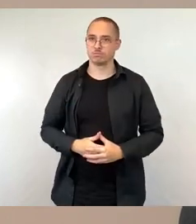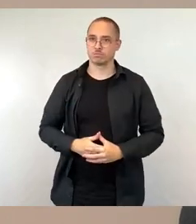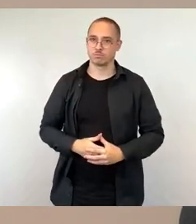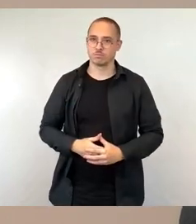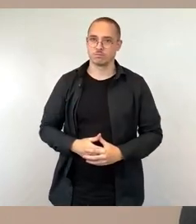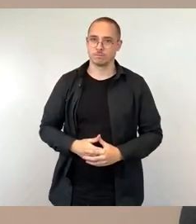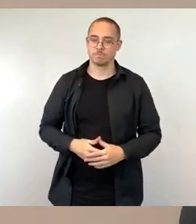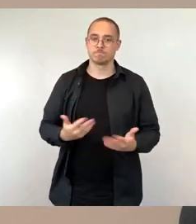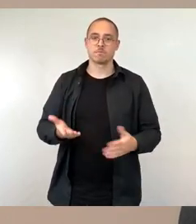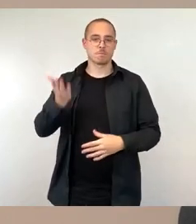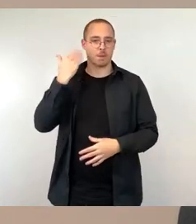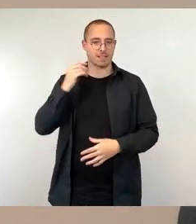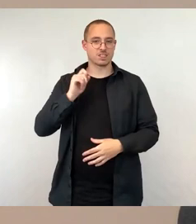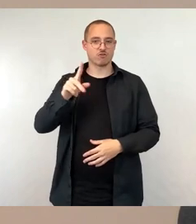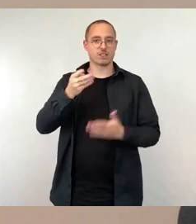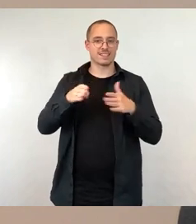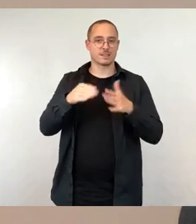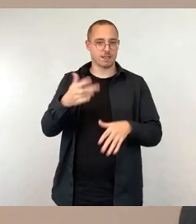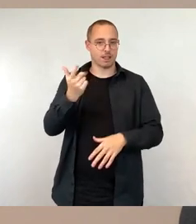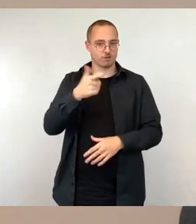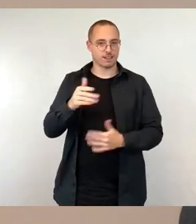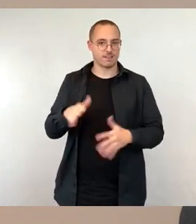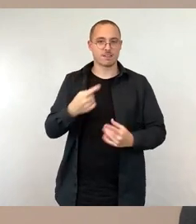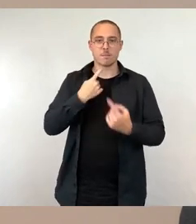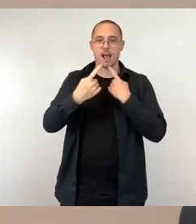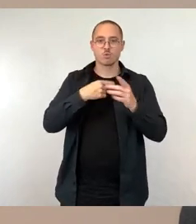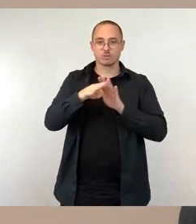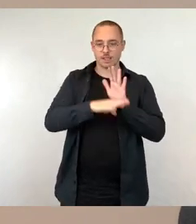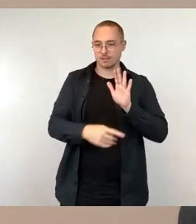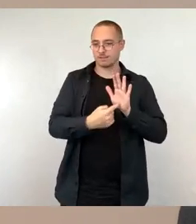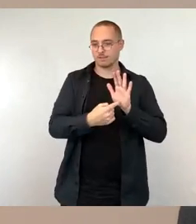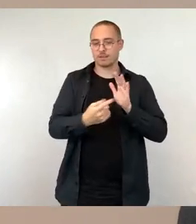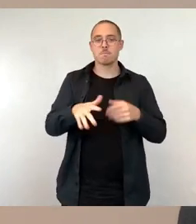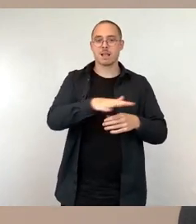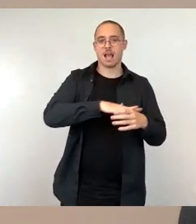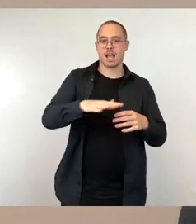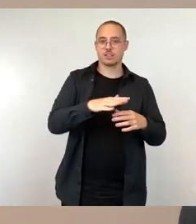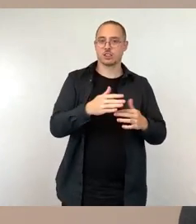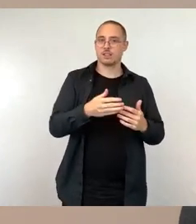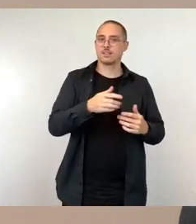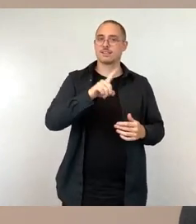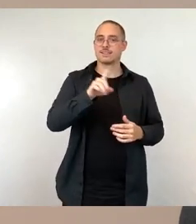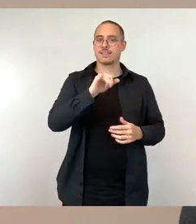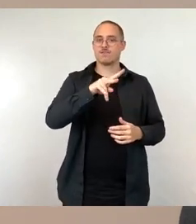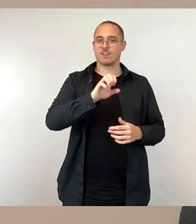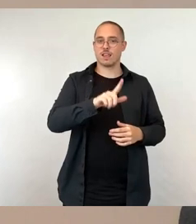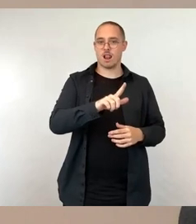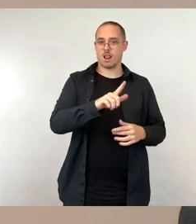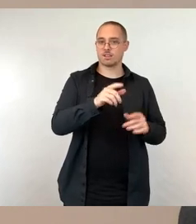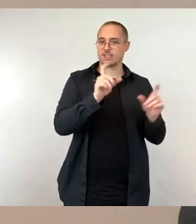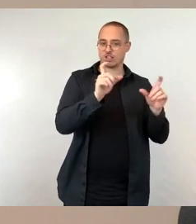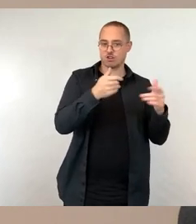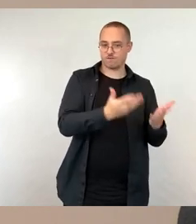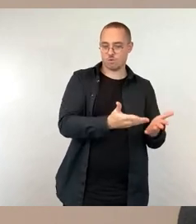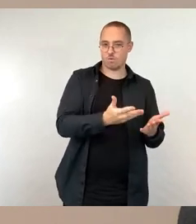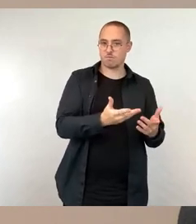haben aus dem Bereich Zivilgesellschaft unter anderem teilgenommen der Stolpersteine e.V., der Ausländerrat